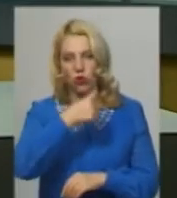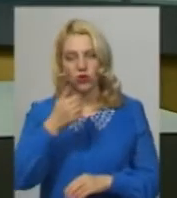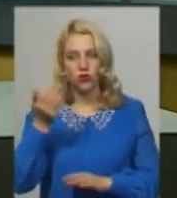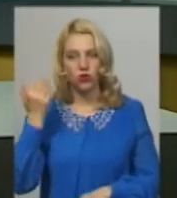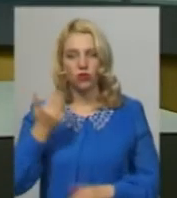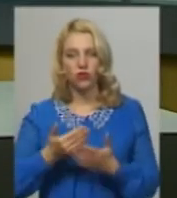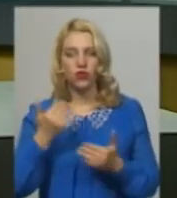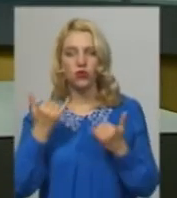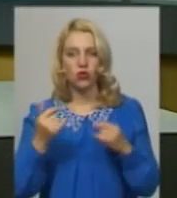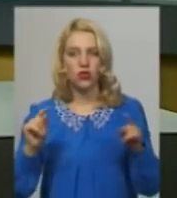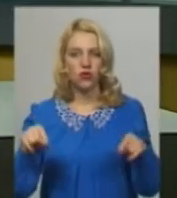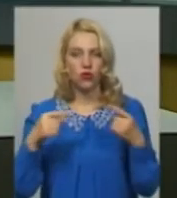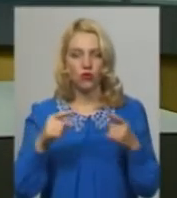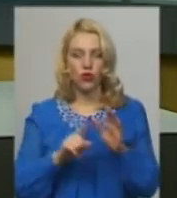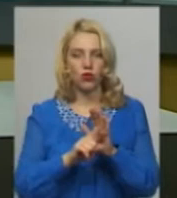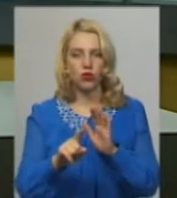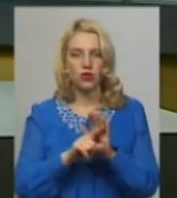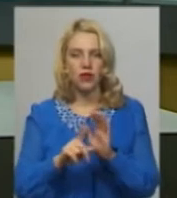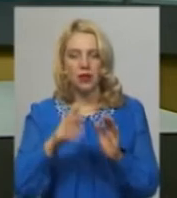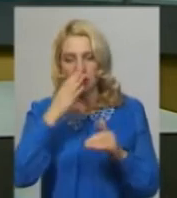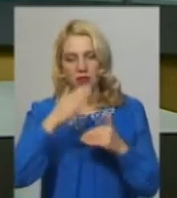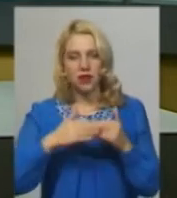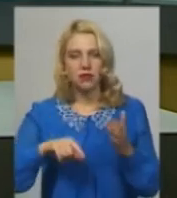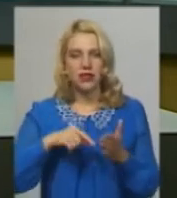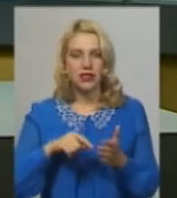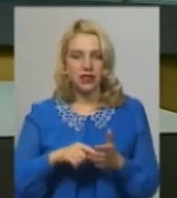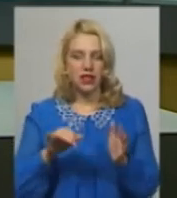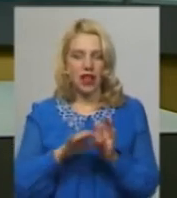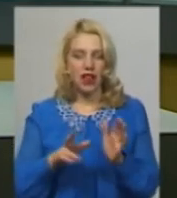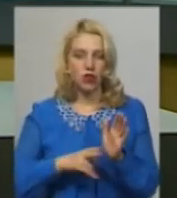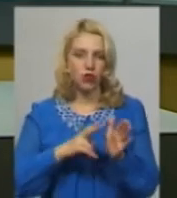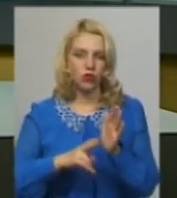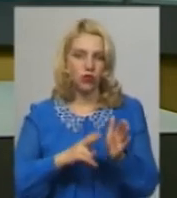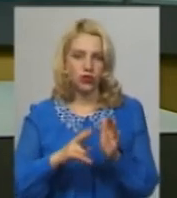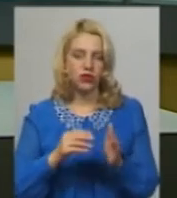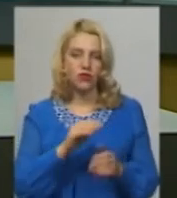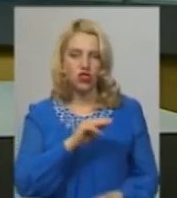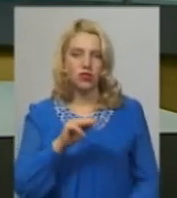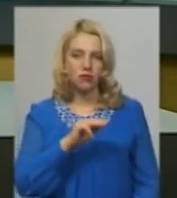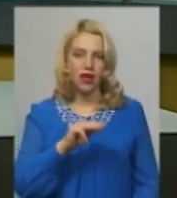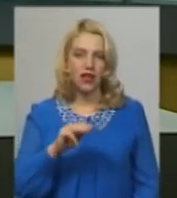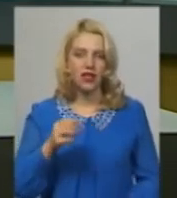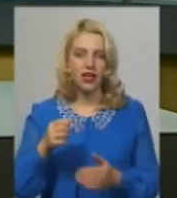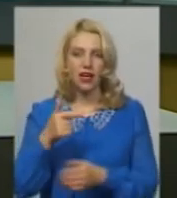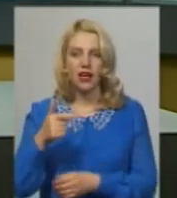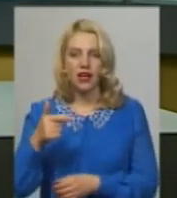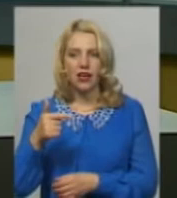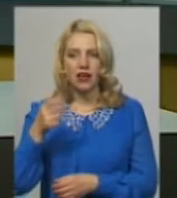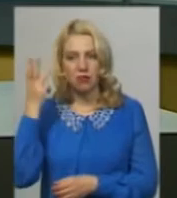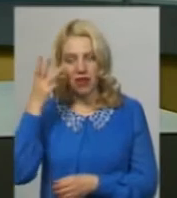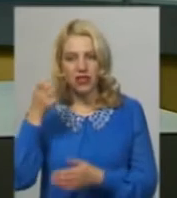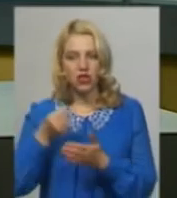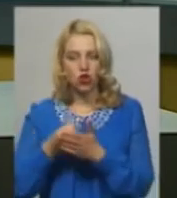Відсьогодні відновили курсування приміських електропоїздів із Жмеренки до Хмельницького, які слідують до станції Гречани.